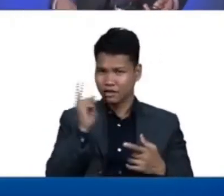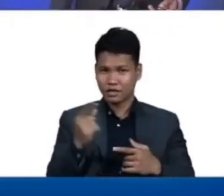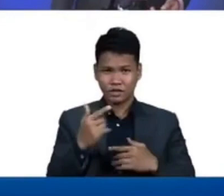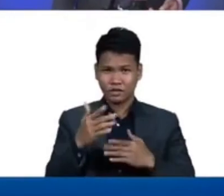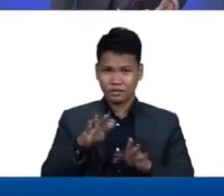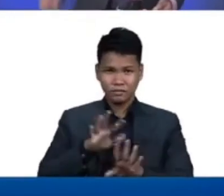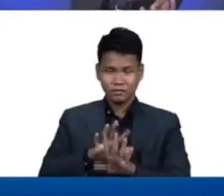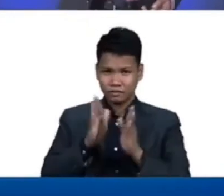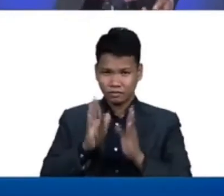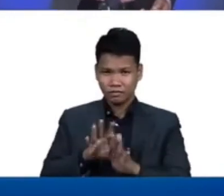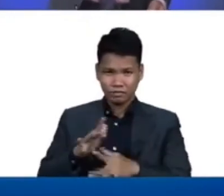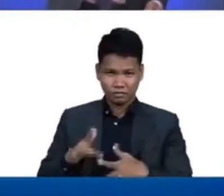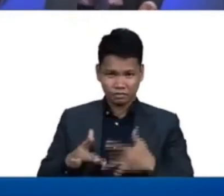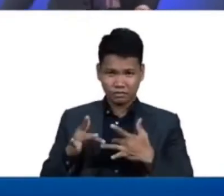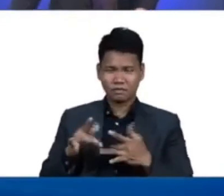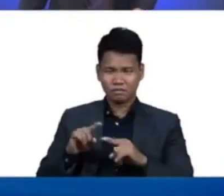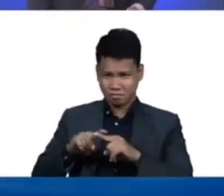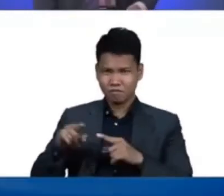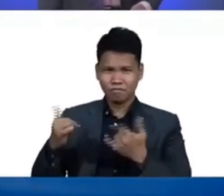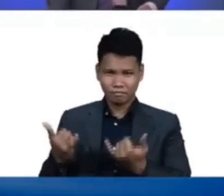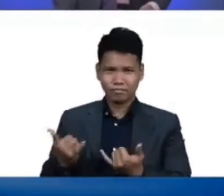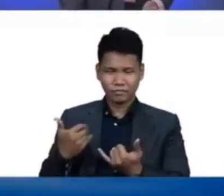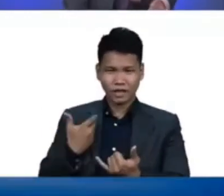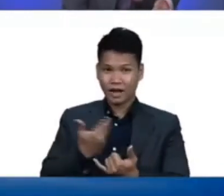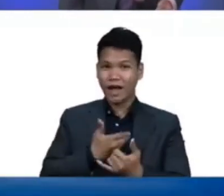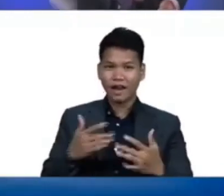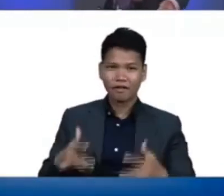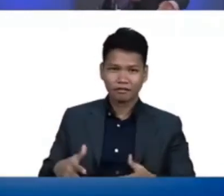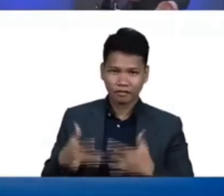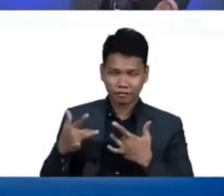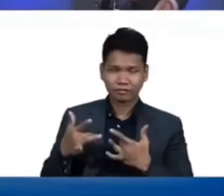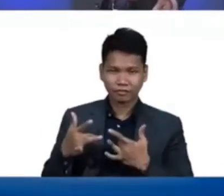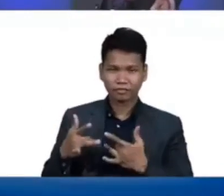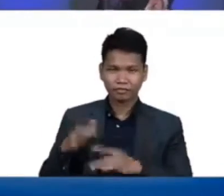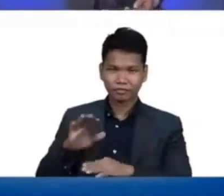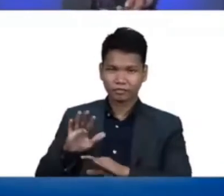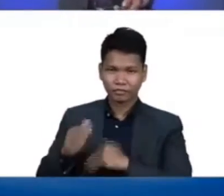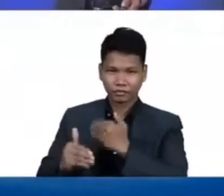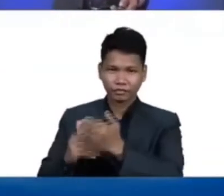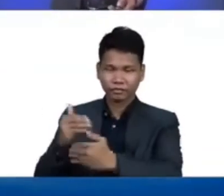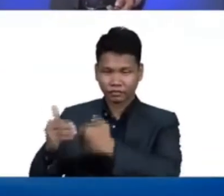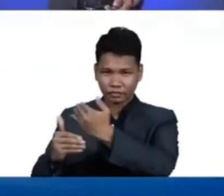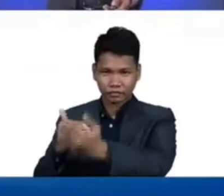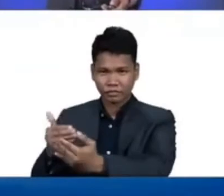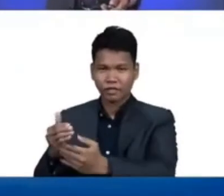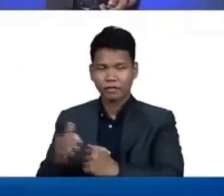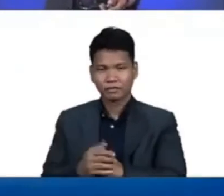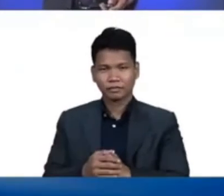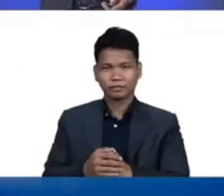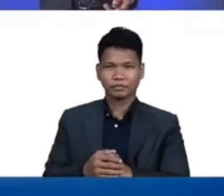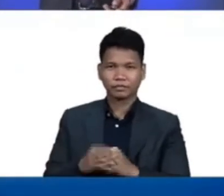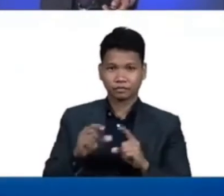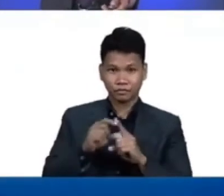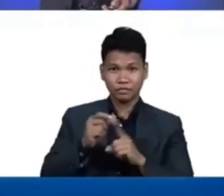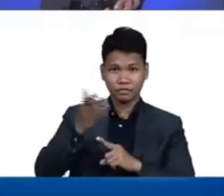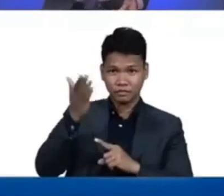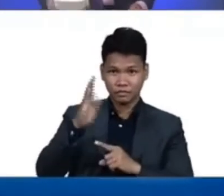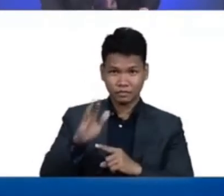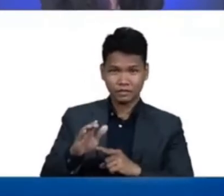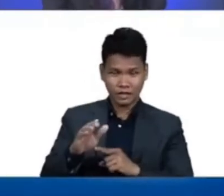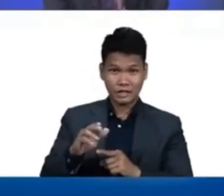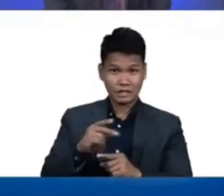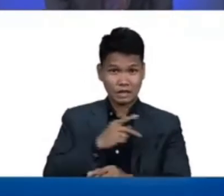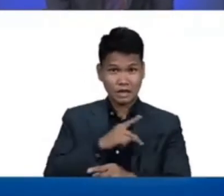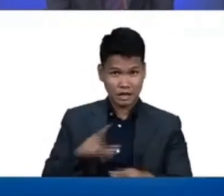is settled in heaven your faithfulness endures to all generation for the word of God is a